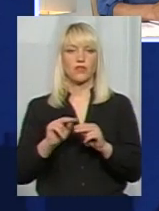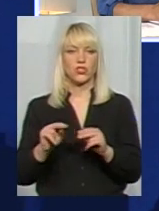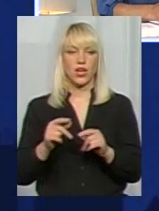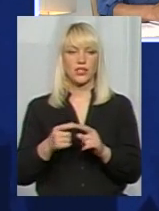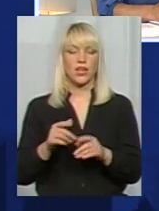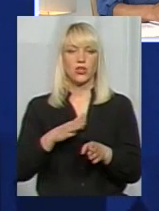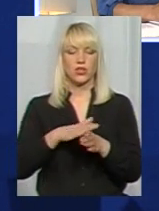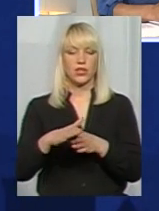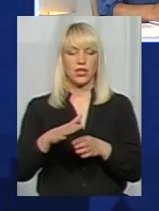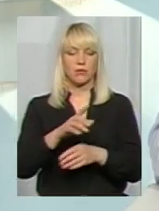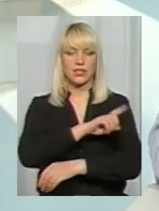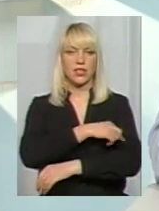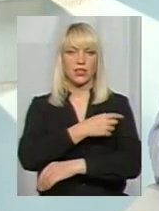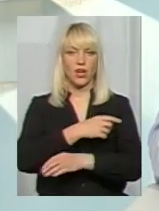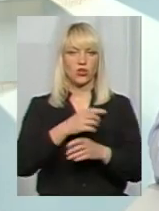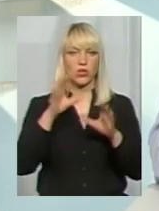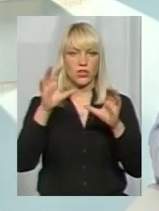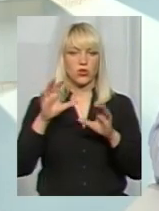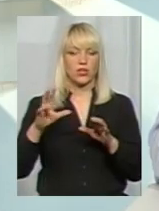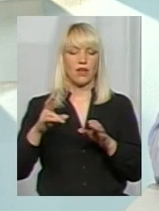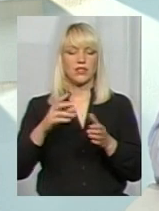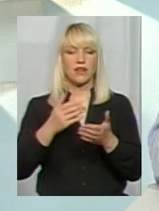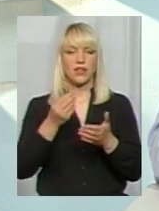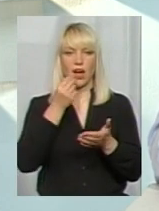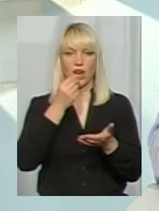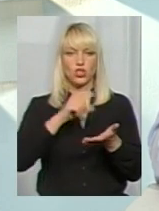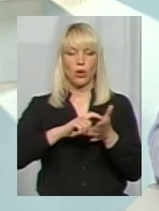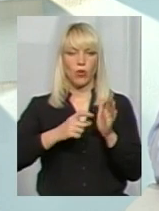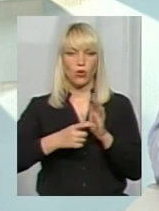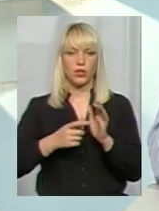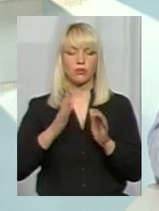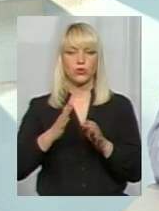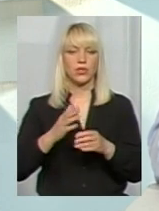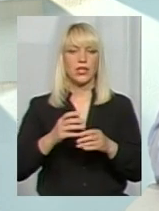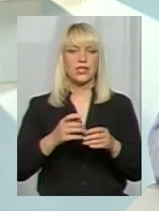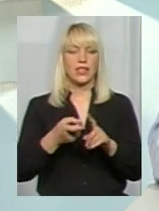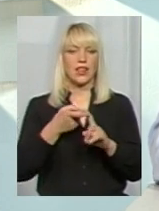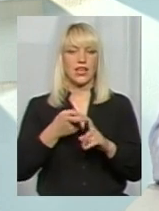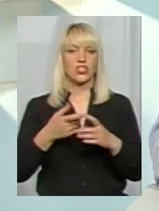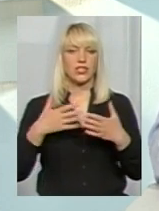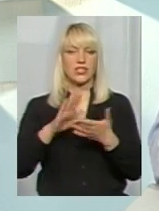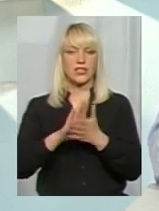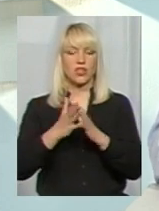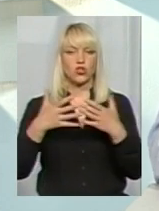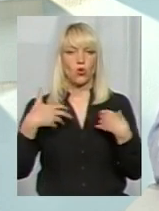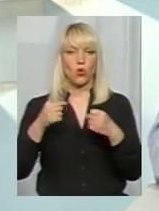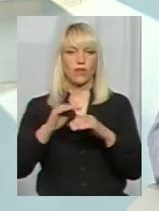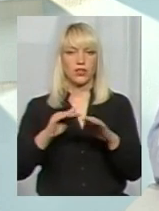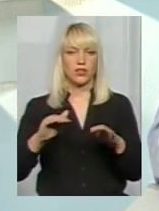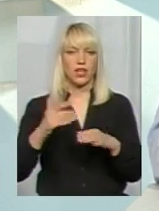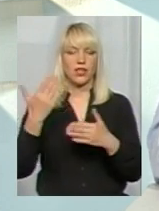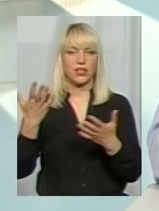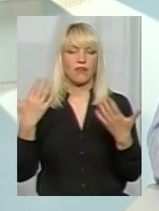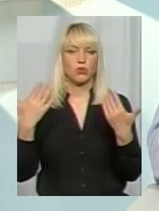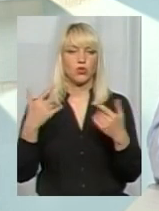законодавства на харчоблоці залежить в великій мірі стан здоров'я дітей, які будуть перебувати, ну і взагалі їх відпочинок.